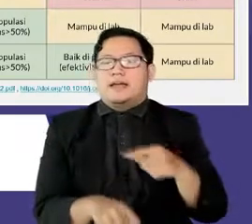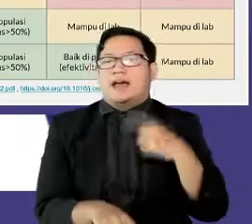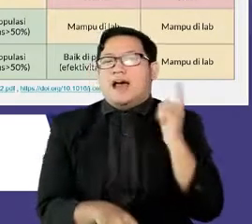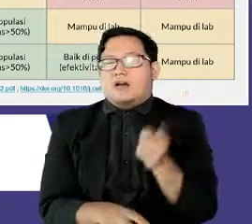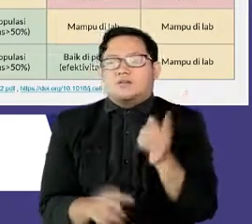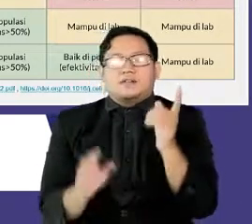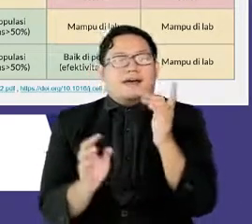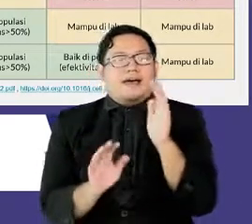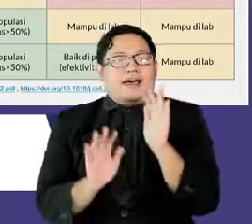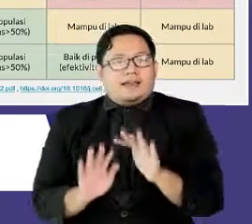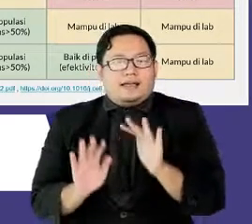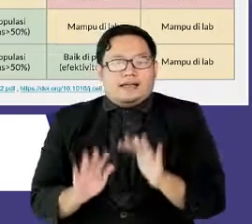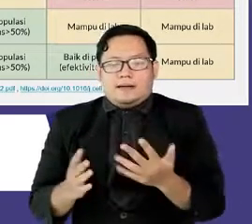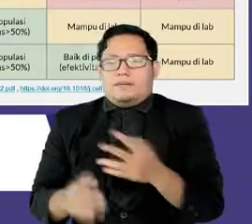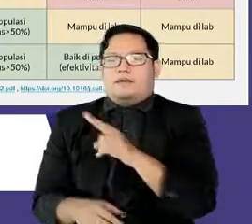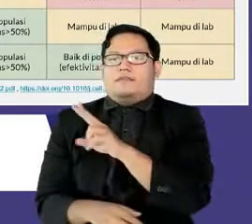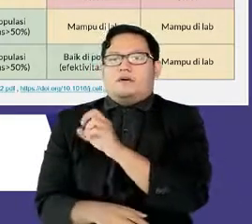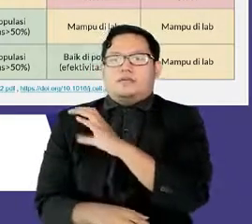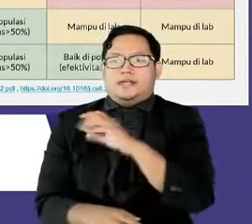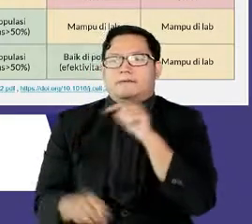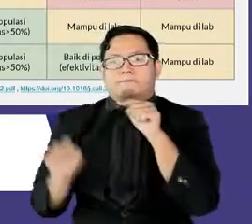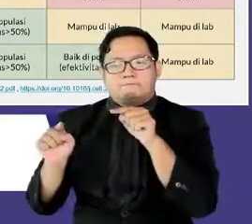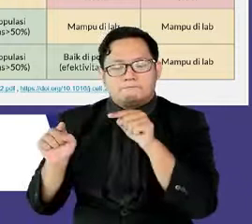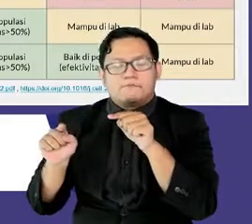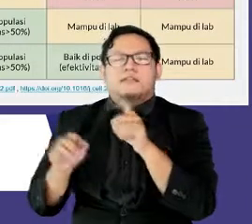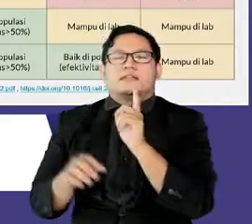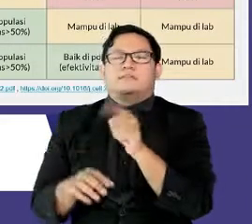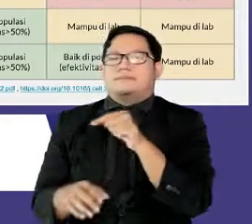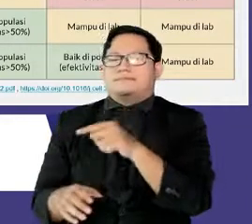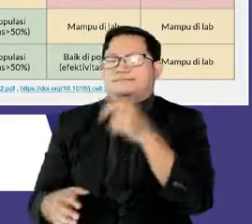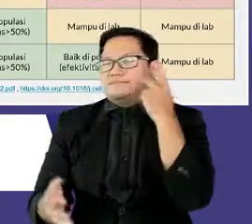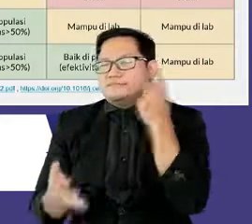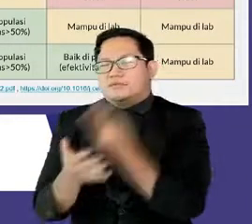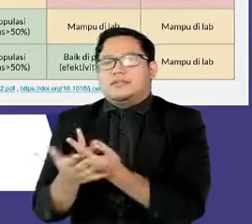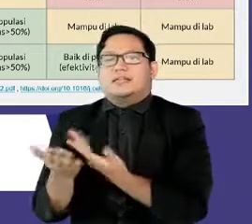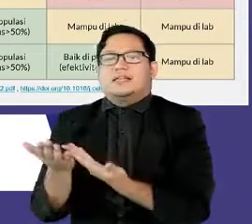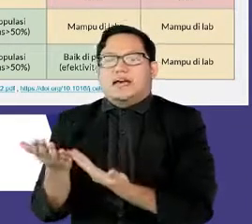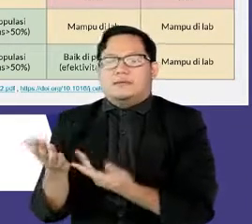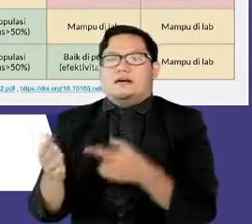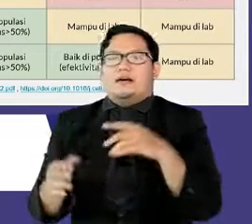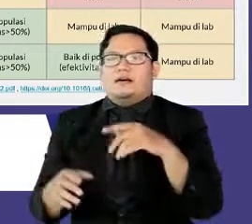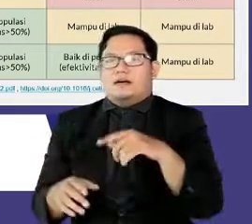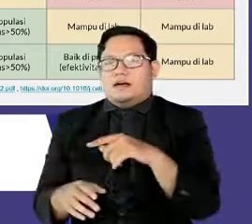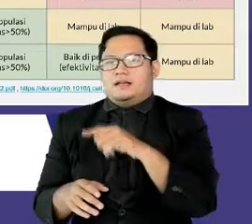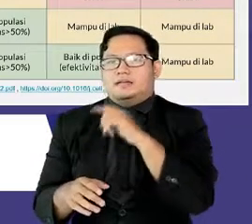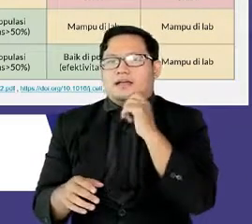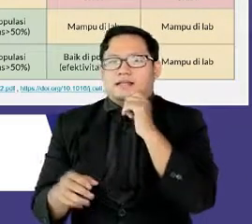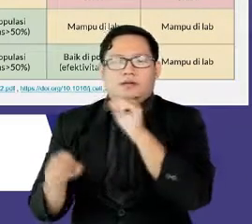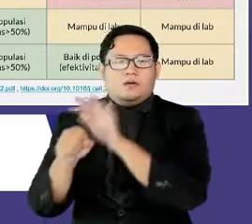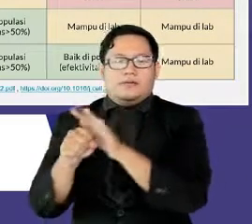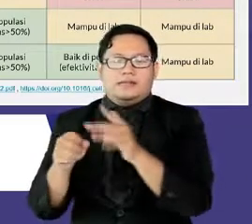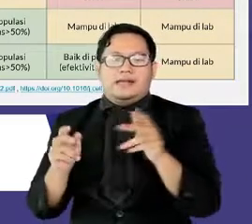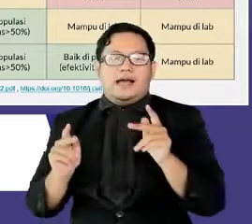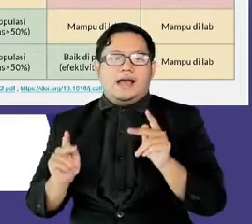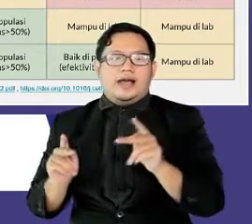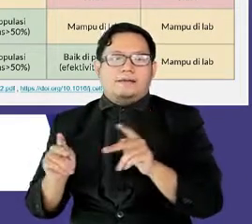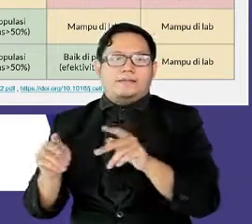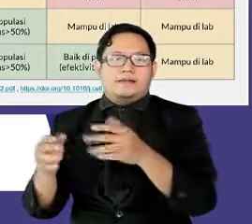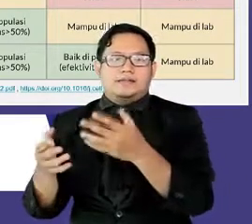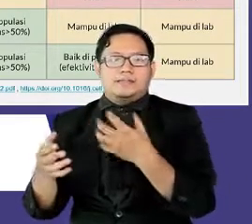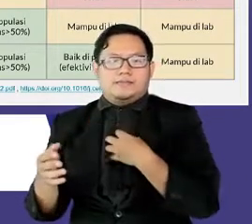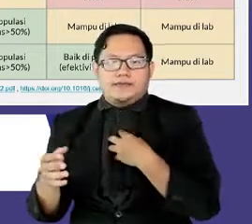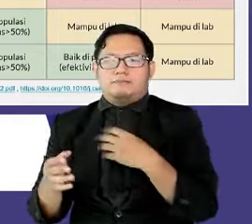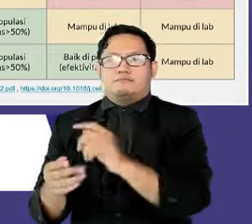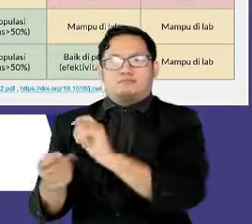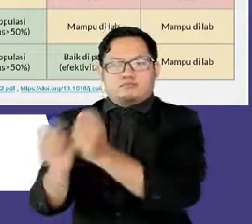waspada terhadap varian VOC karena telah terbukti menunjukkan perubahan karakteristik yang tergolong lebih menular atau